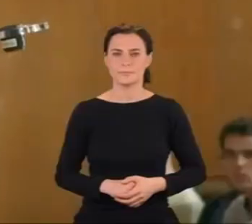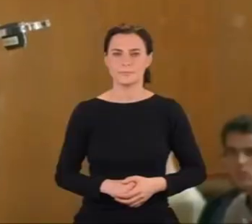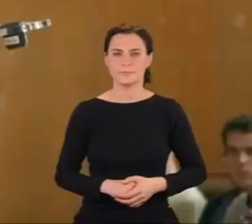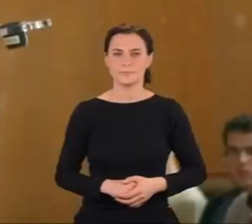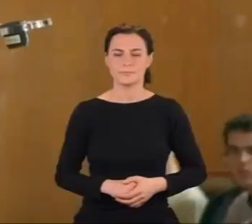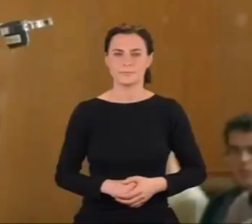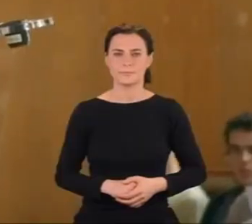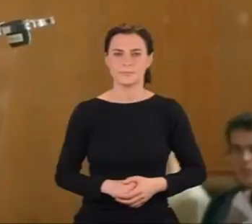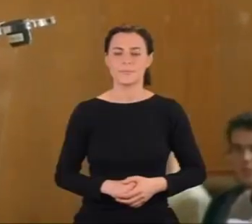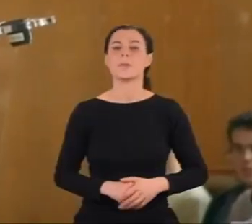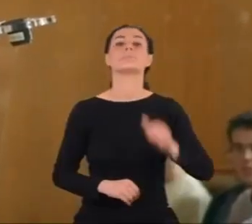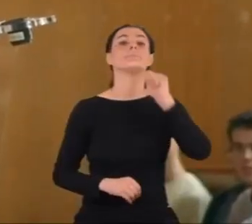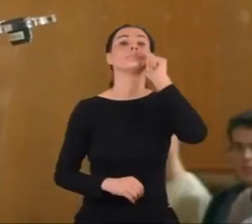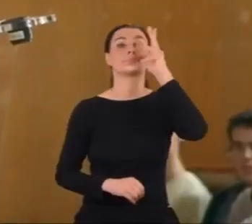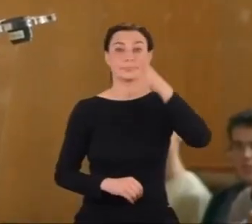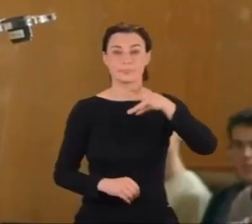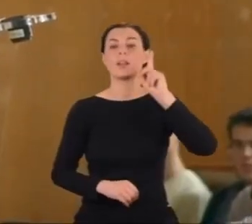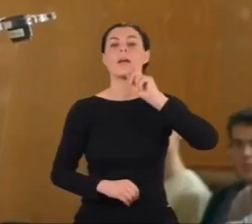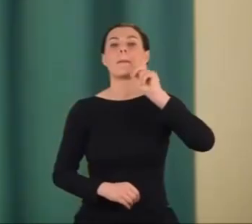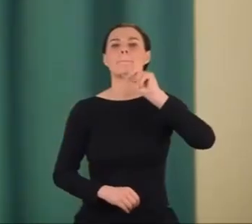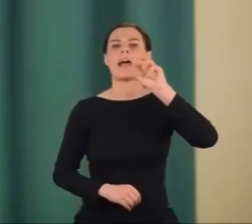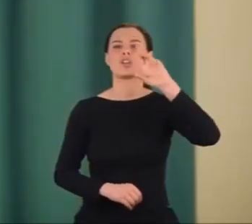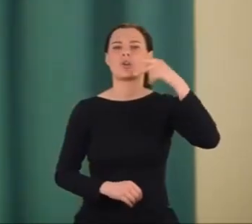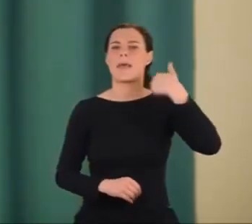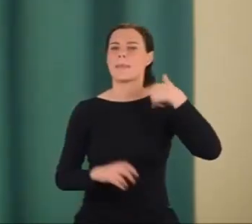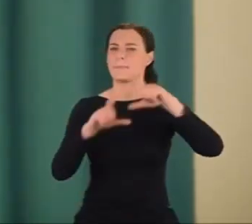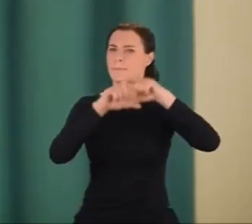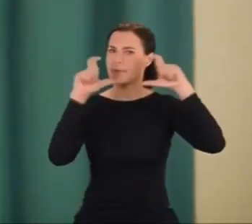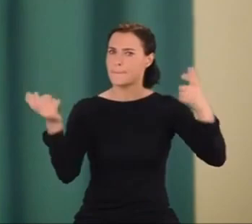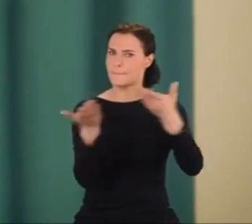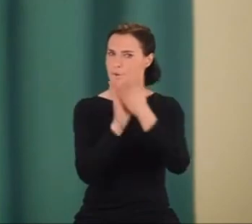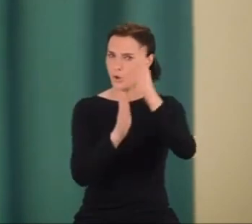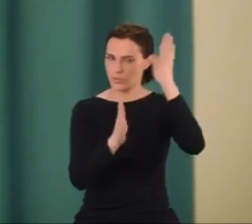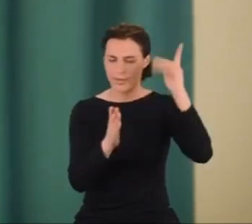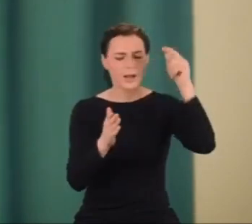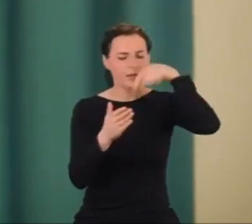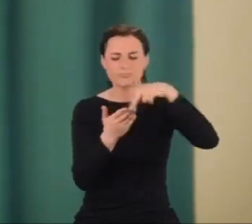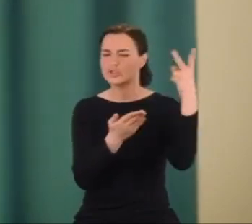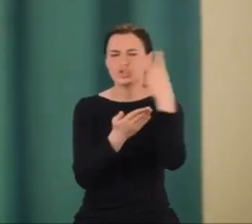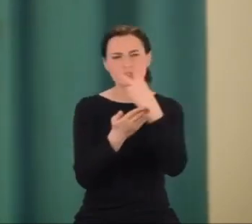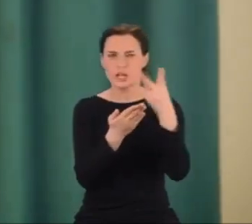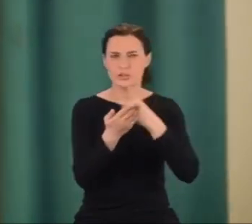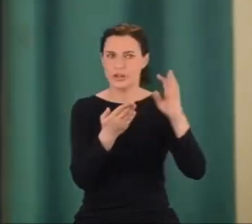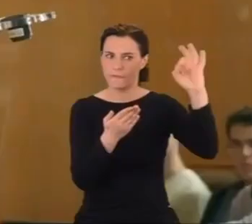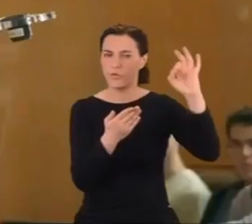kilka dni później Majorana czyta w bibliotece artykuł francuskich badaczy.